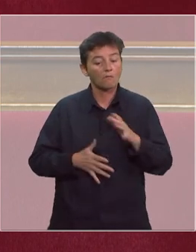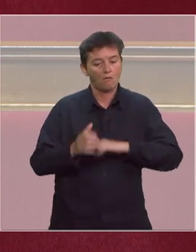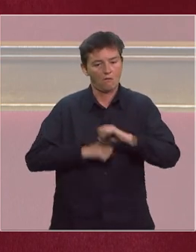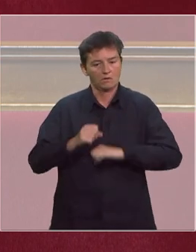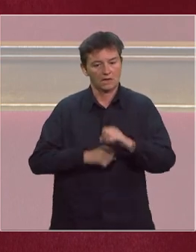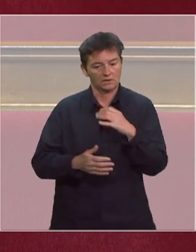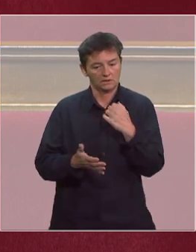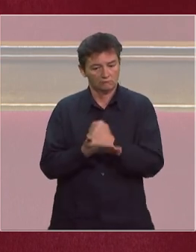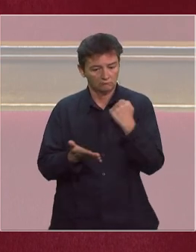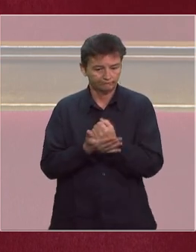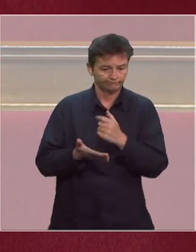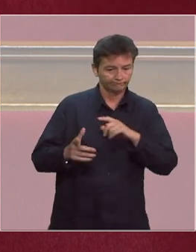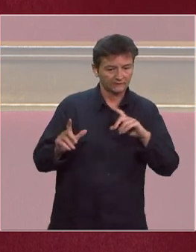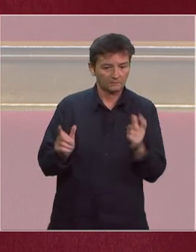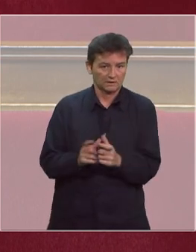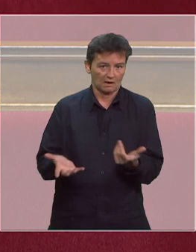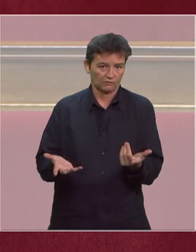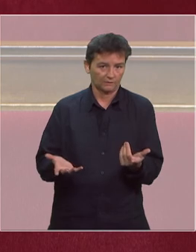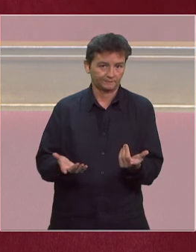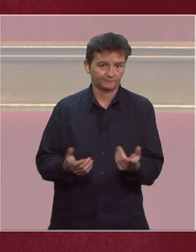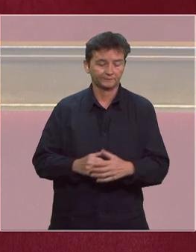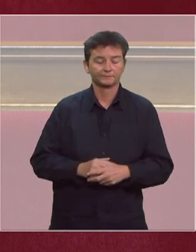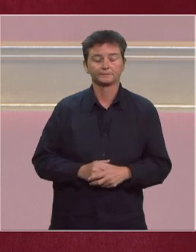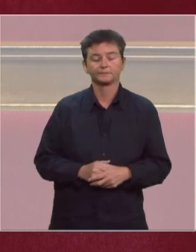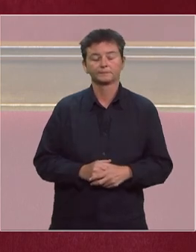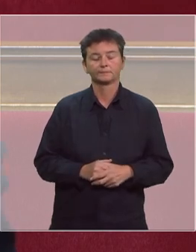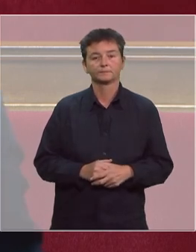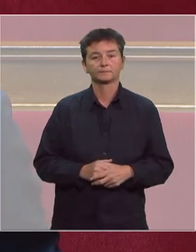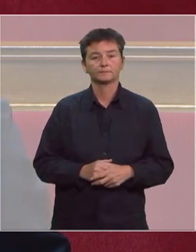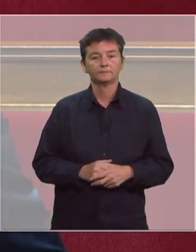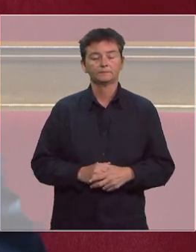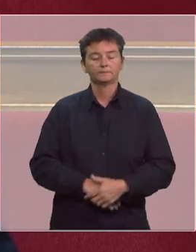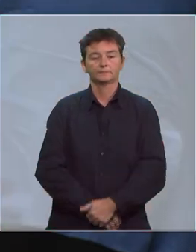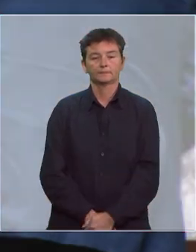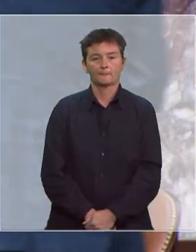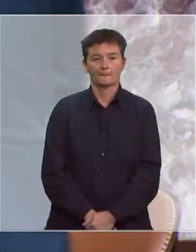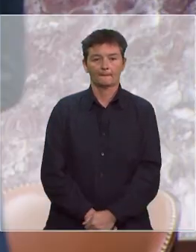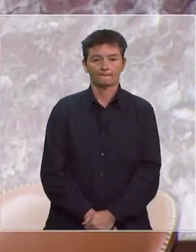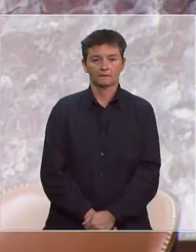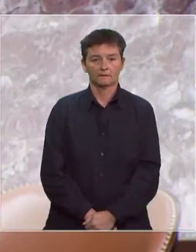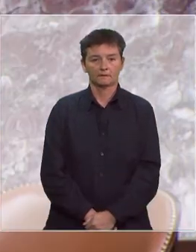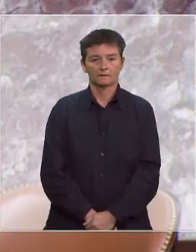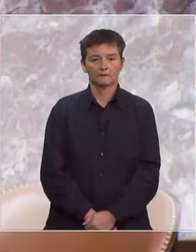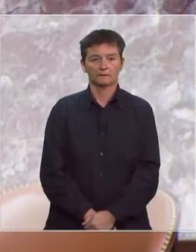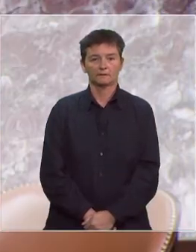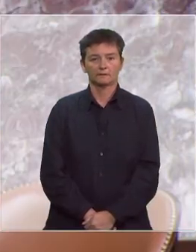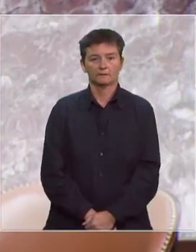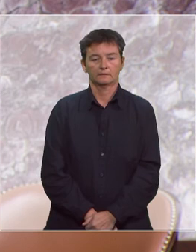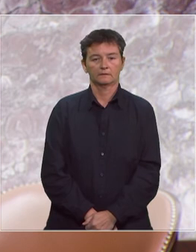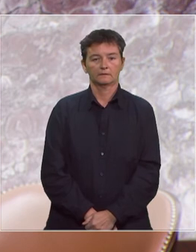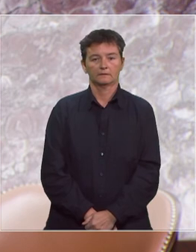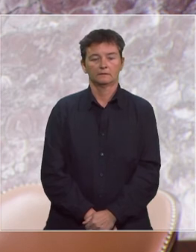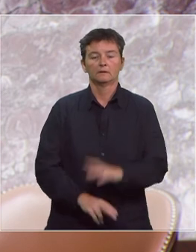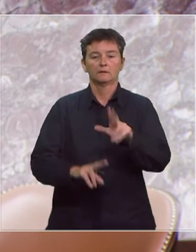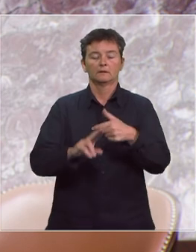mener cette bataille scientifique et logistique de grande ampleur ? Merci. le député, la parole est à monsieur Olivier Véran,